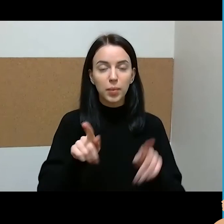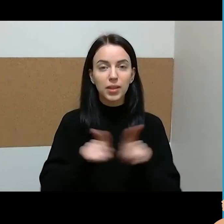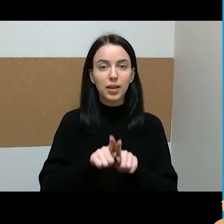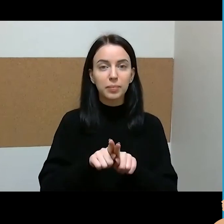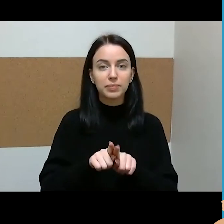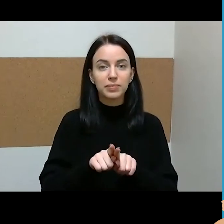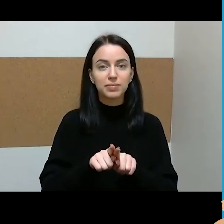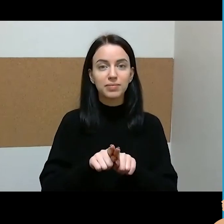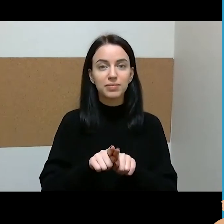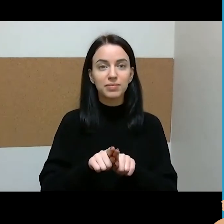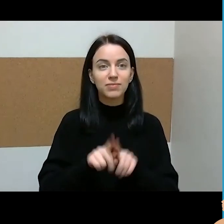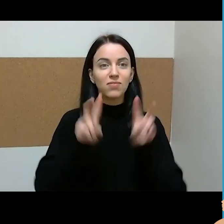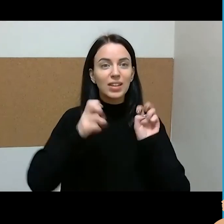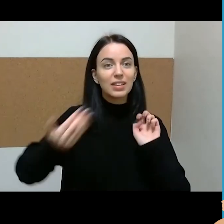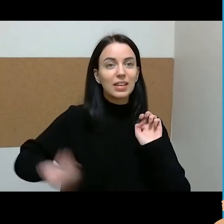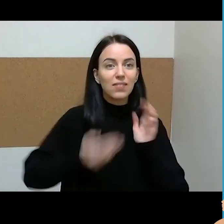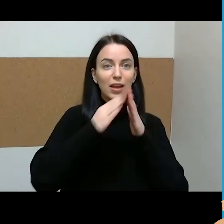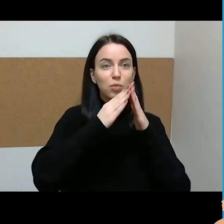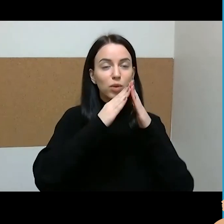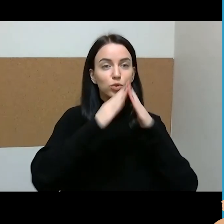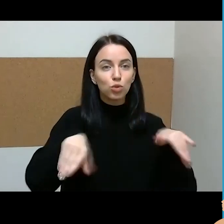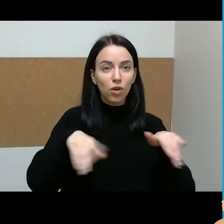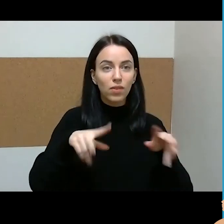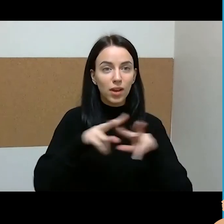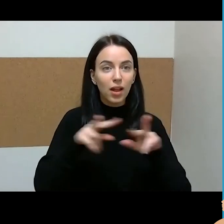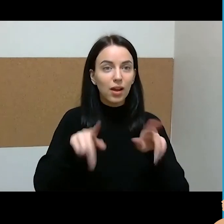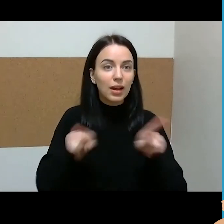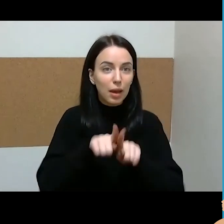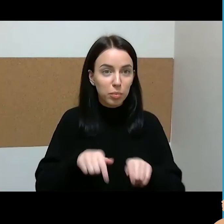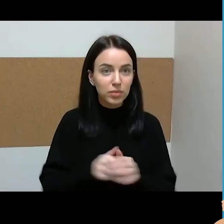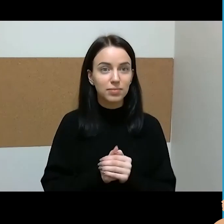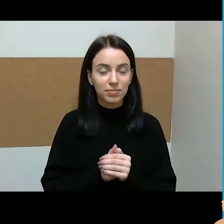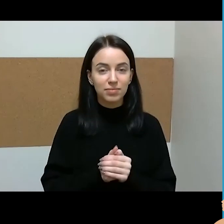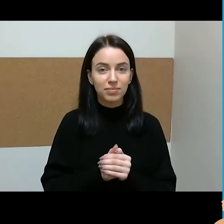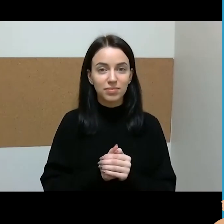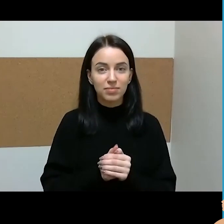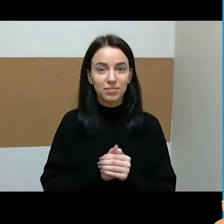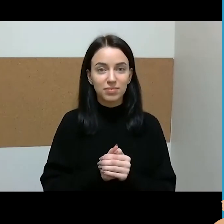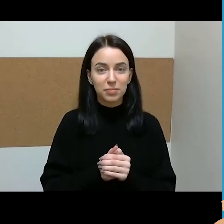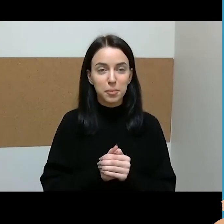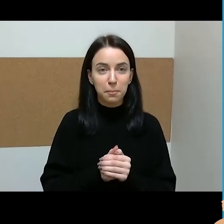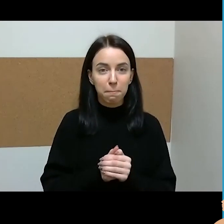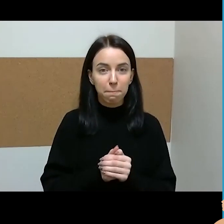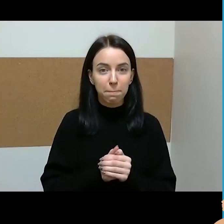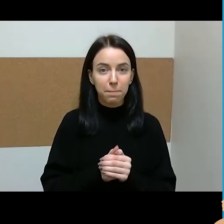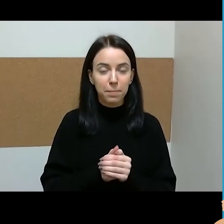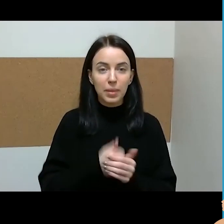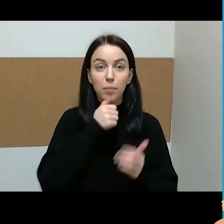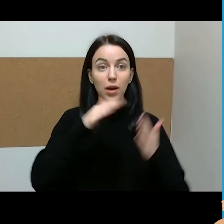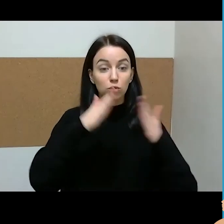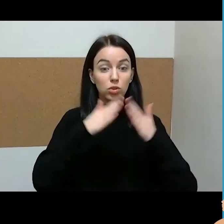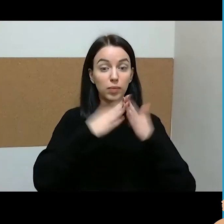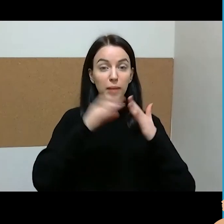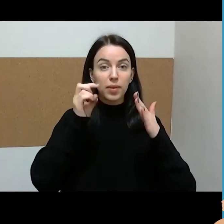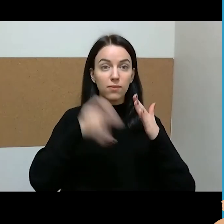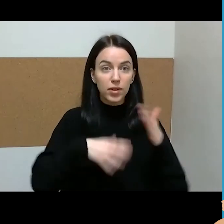tokia stovykla per keturių sienų, kad tik prieš nieko nepradėti, žodžiu, balso kelti ir kitų